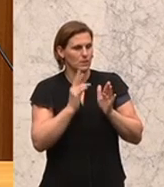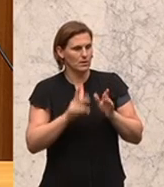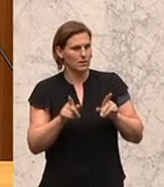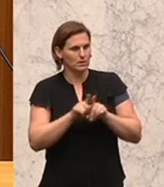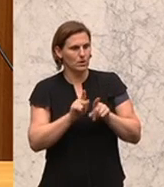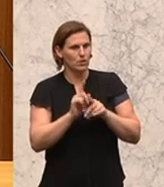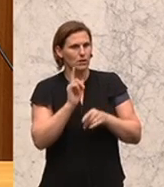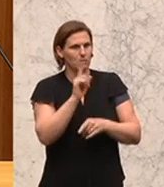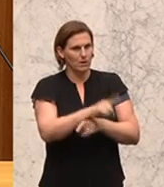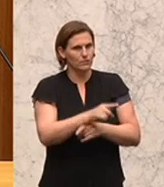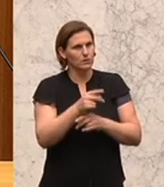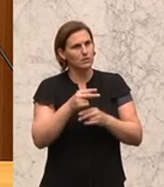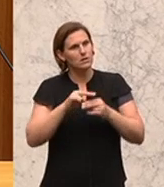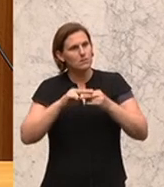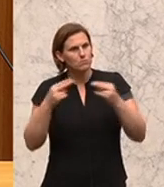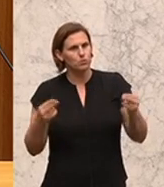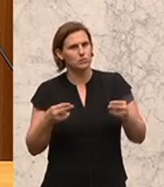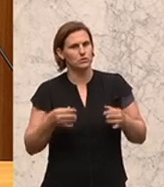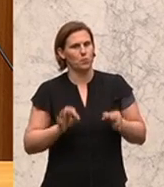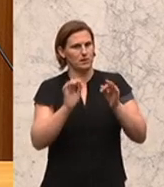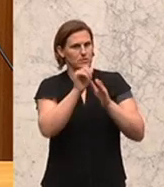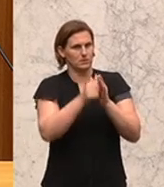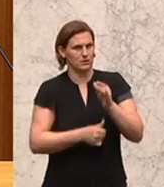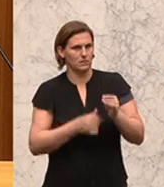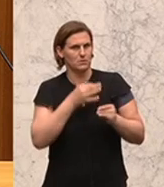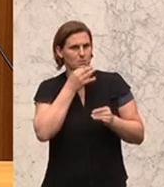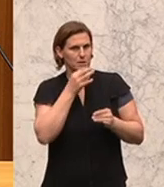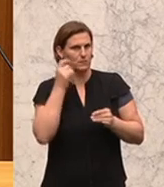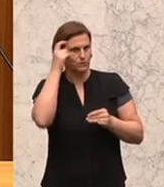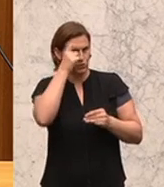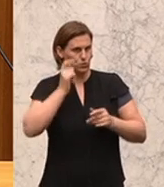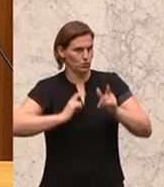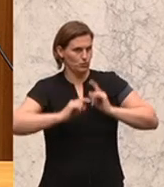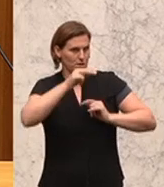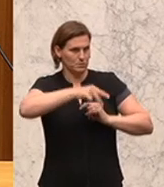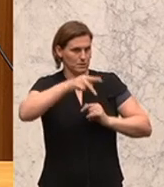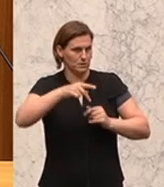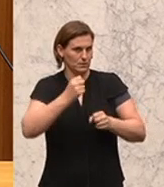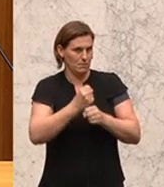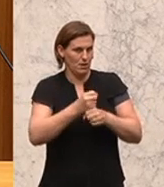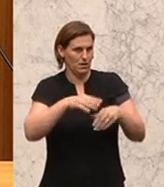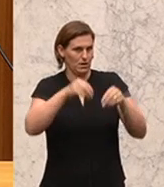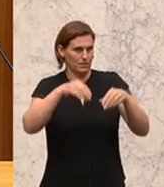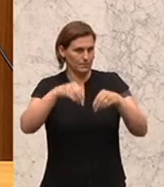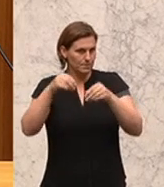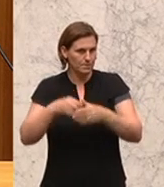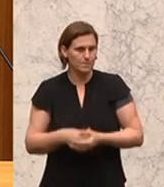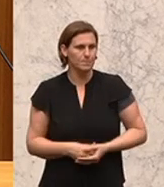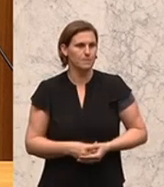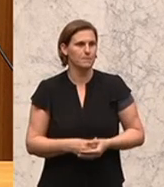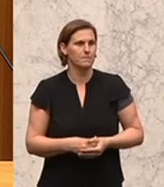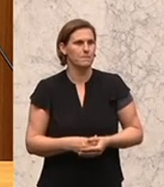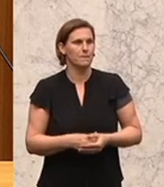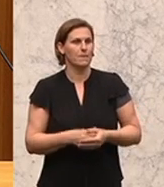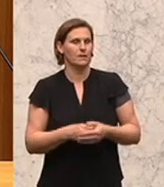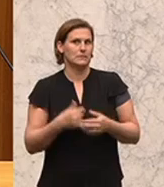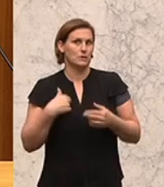beauftragt, Bundesqualitätsstandards für die Verbesserung der Versorgung von Schmerzpatientinnen zu erstellen. Das wird